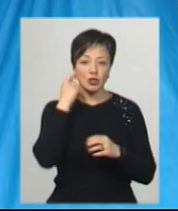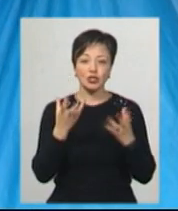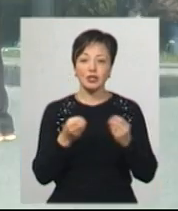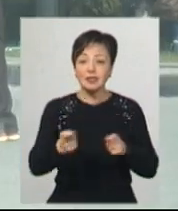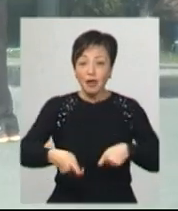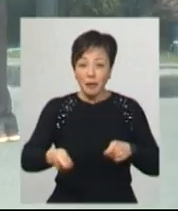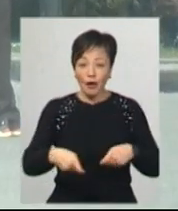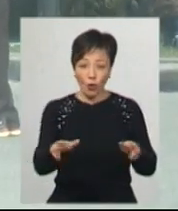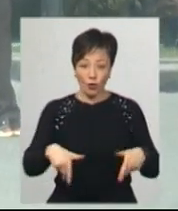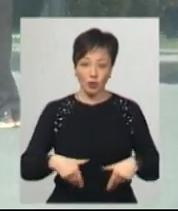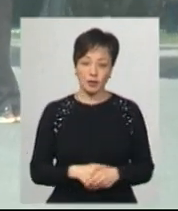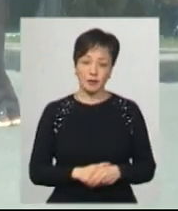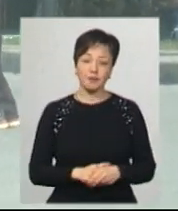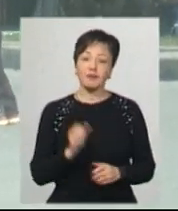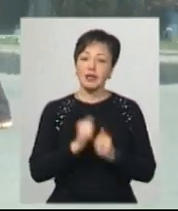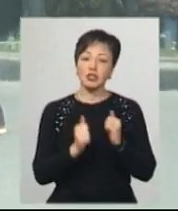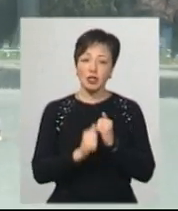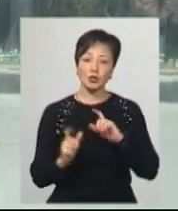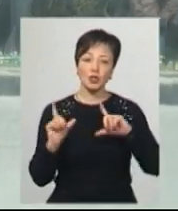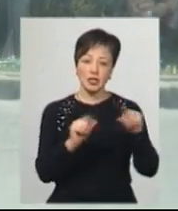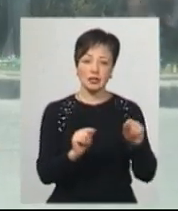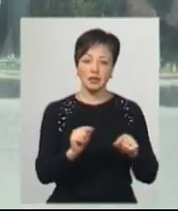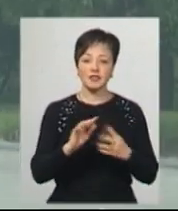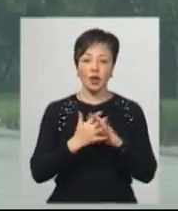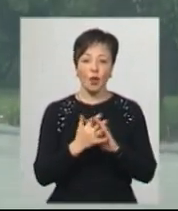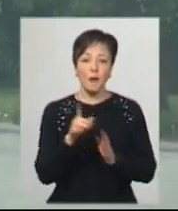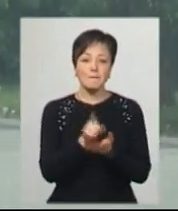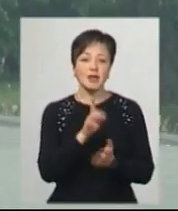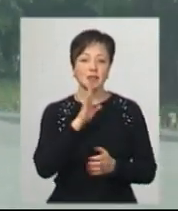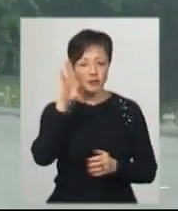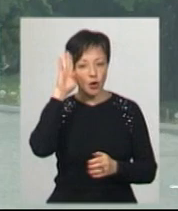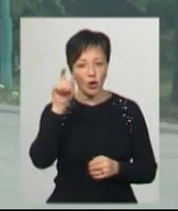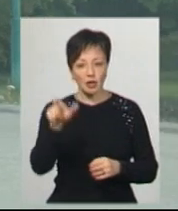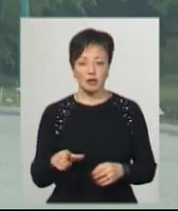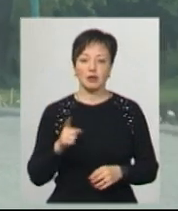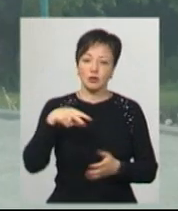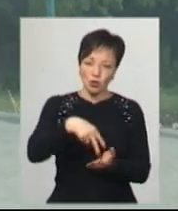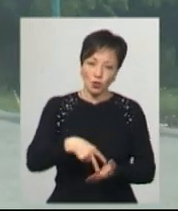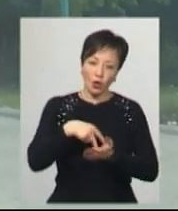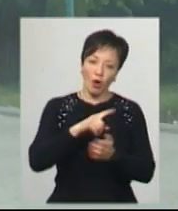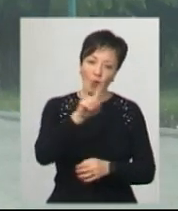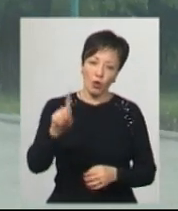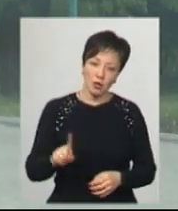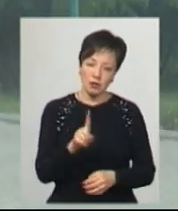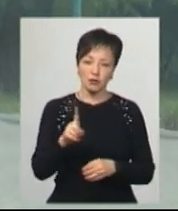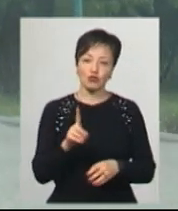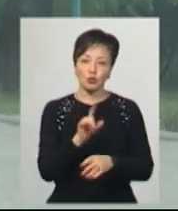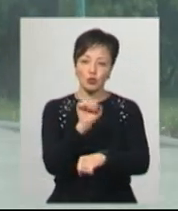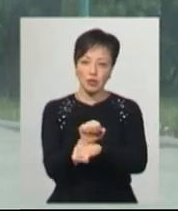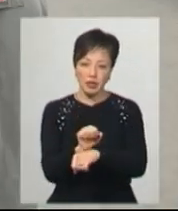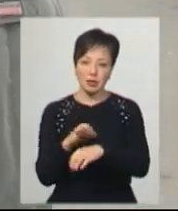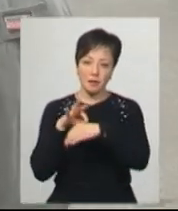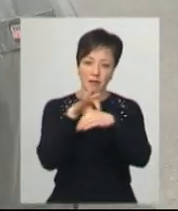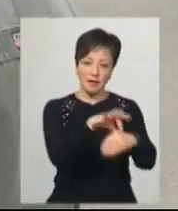город цапає. Часто їздить село пенсіонер Микола з Хмельницького. За його словами, іноді доводиться стояти годину, щоб хтось зупинився та підвіз у потрібному